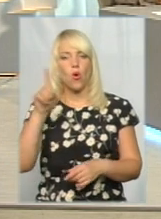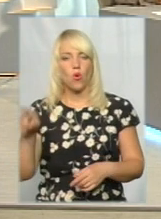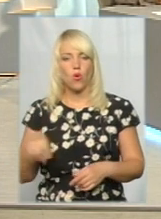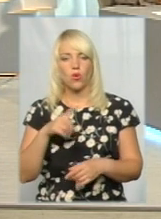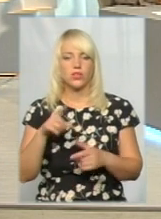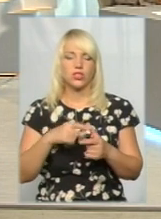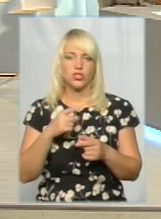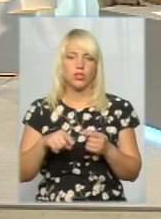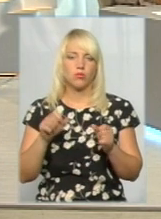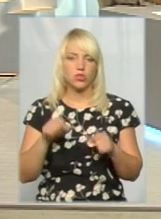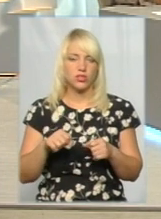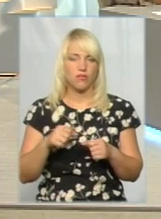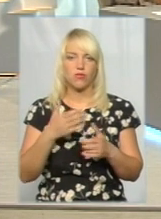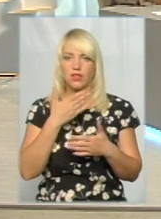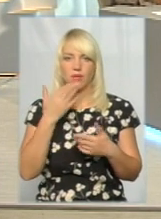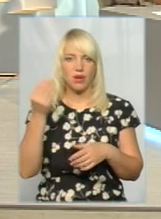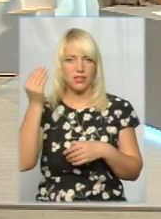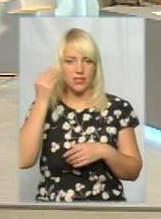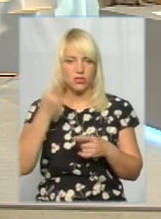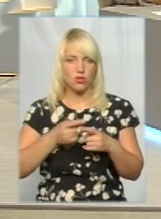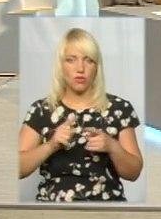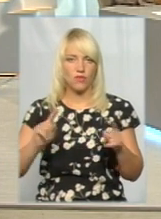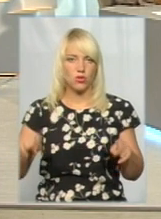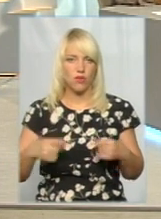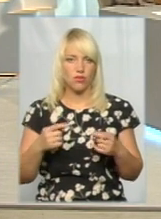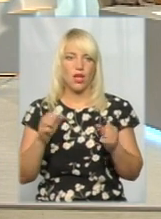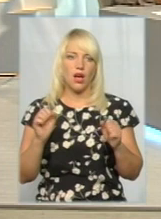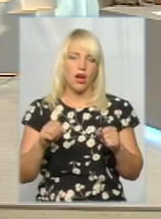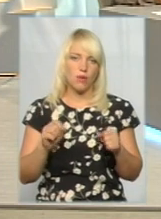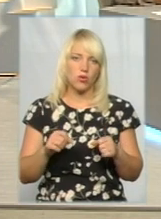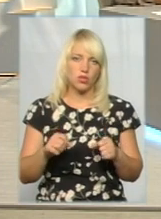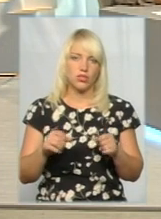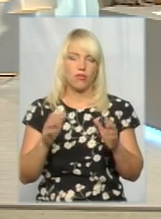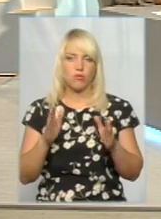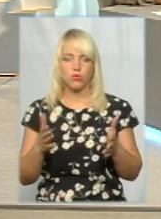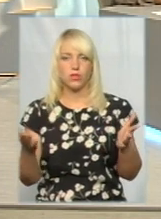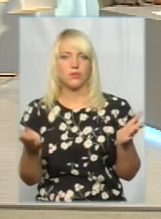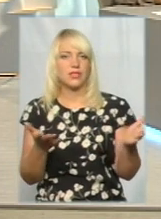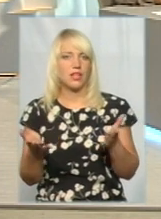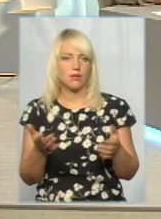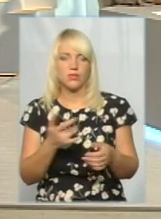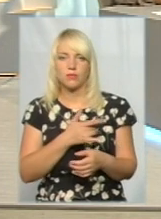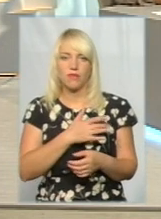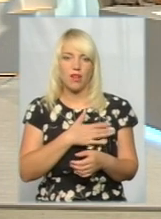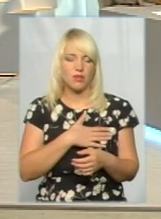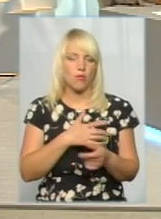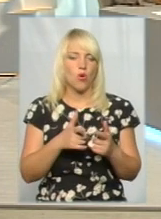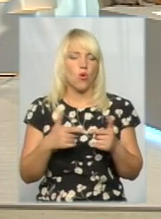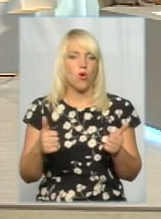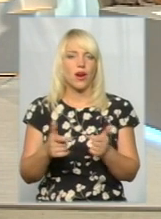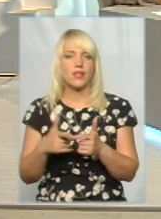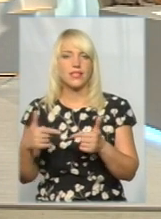сенсу його відновлювати вже немає, а, можливо, будемо навіть з якимись приватними організаціями